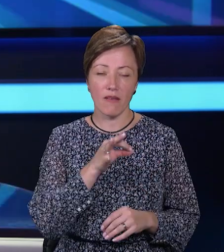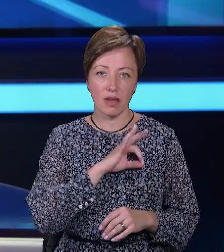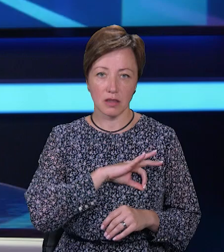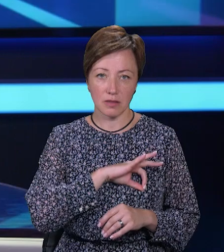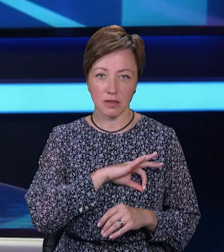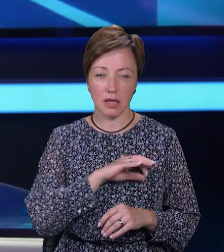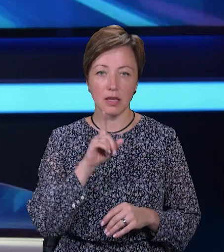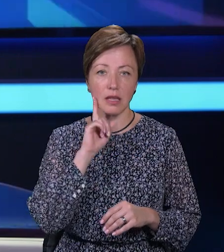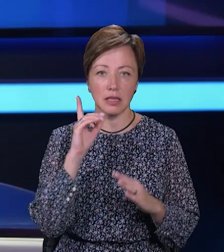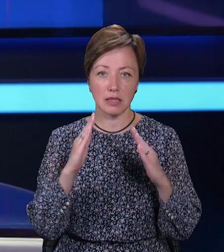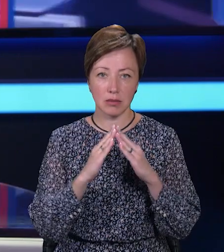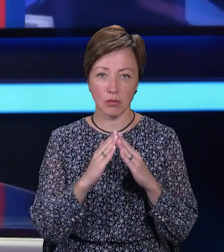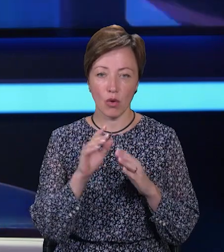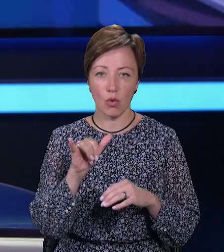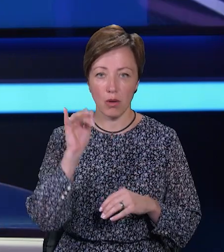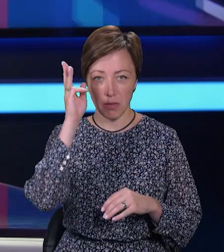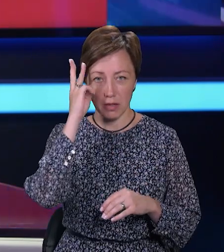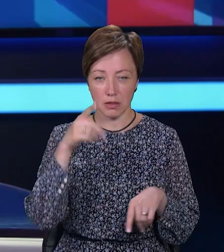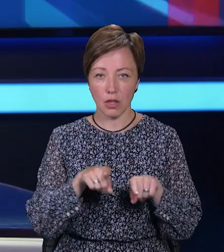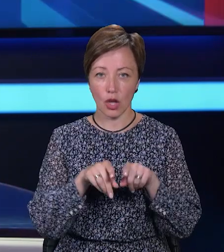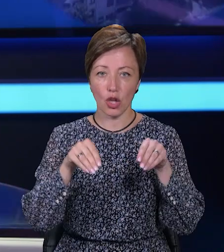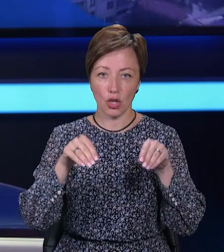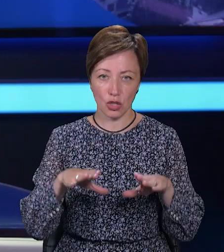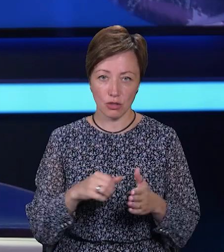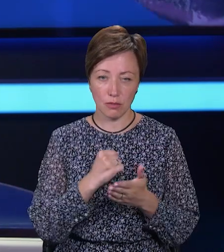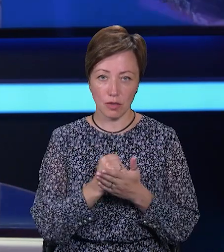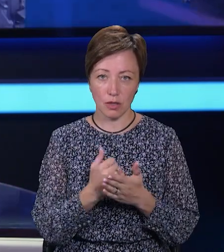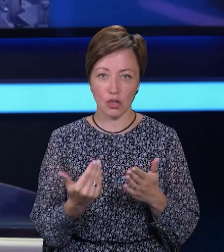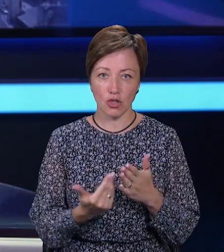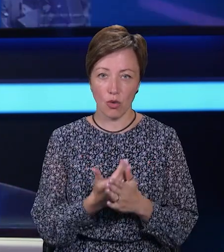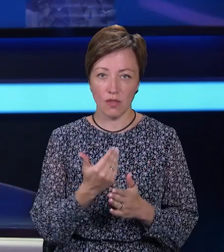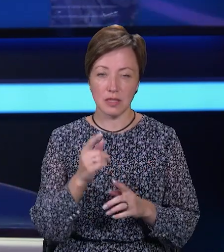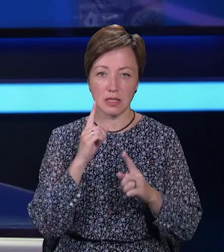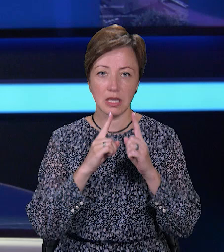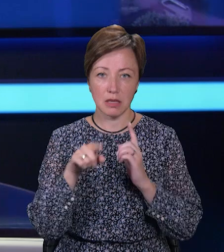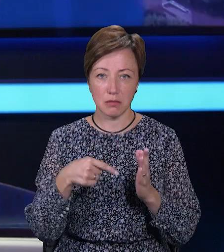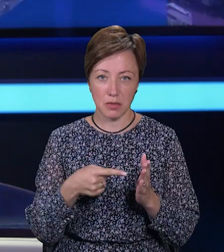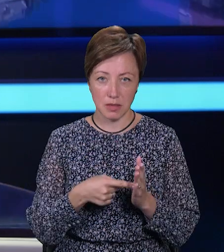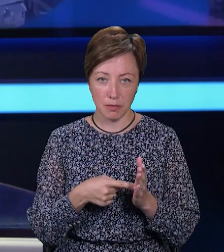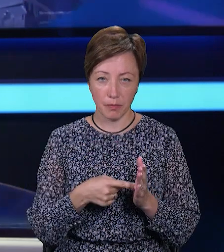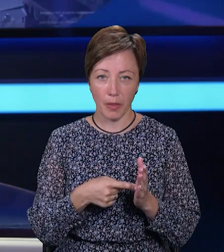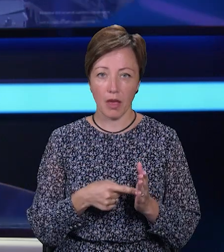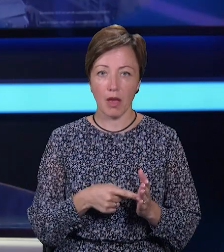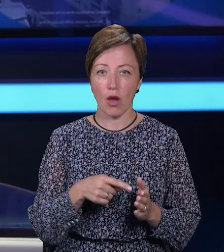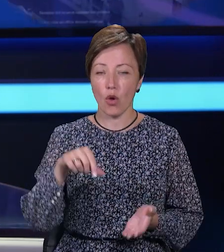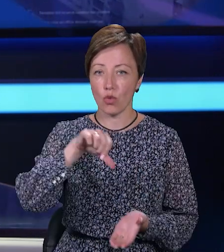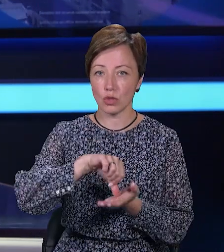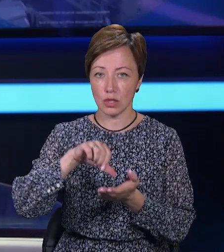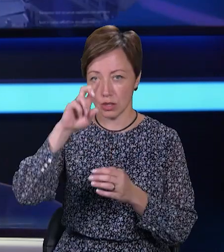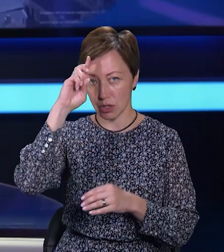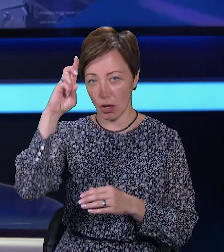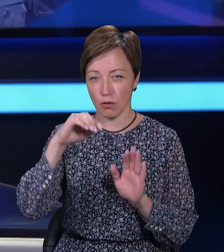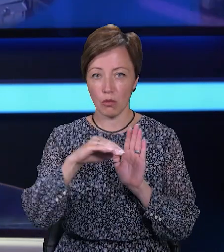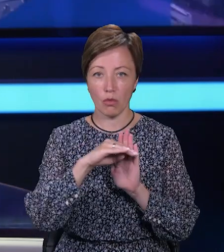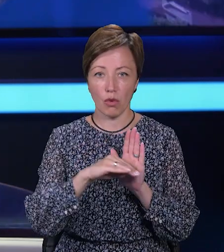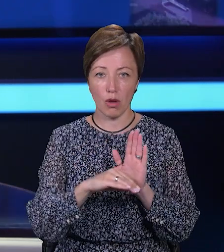«Гріндім» у Хмельницькому. Таке рішення ухвалили на черговій сесії міської ради. Учасниками державної